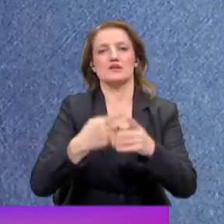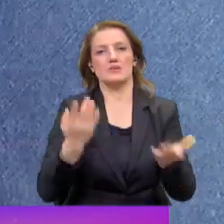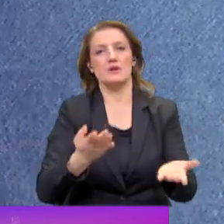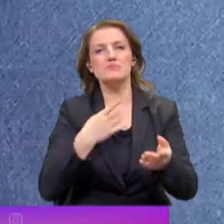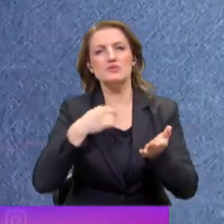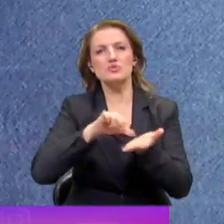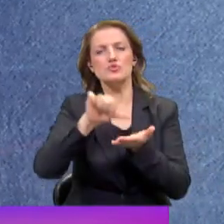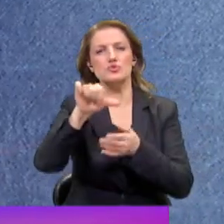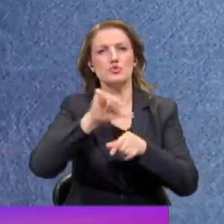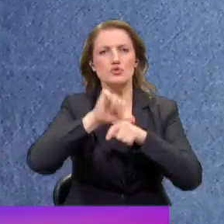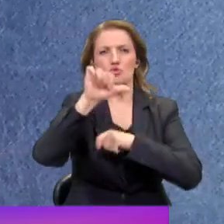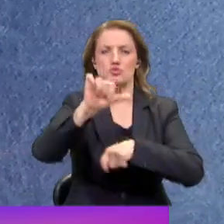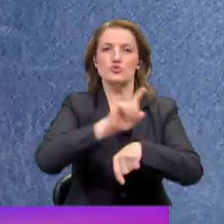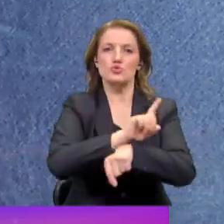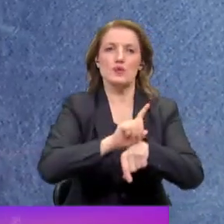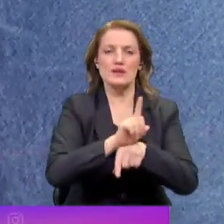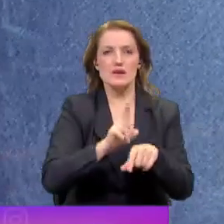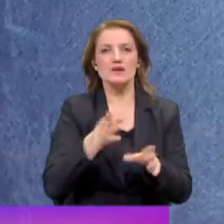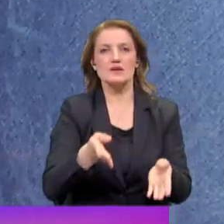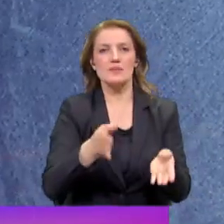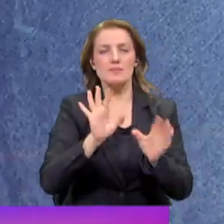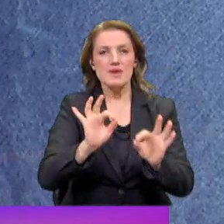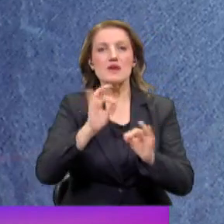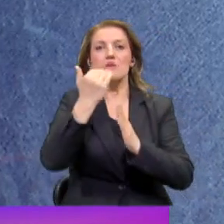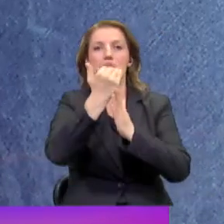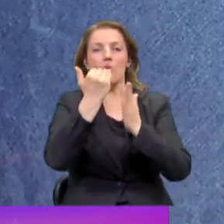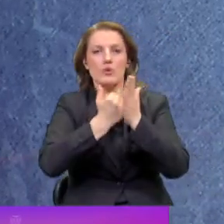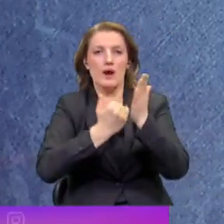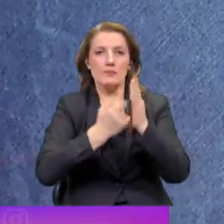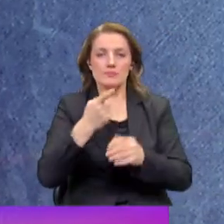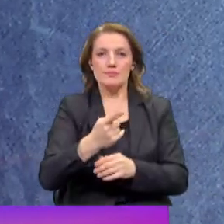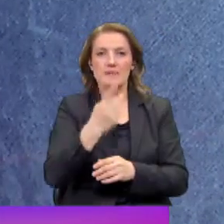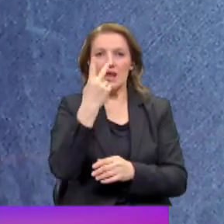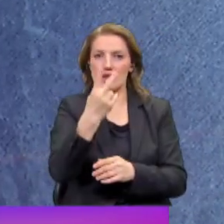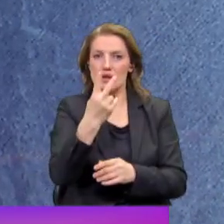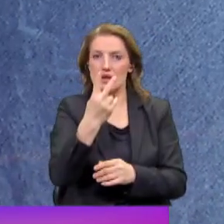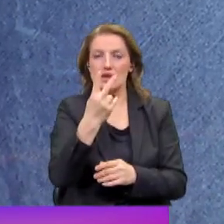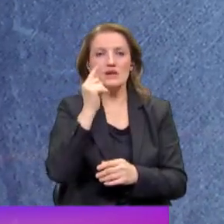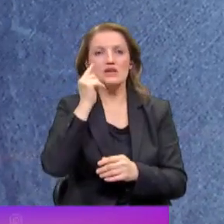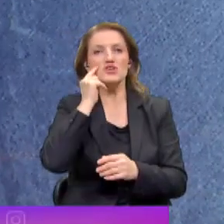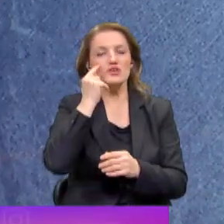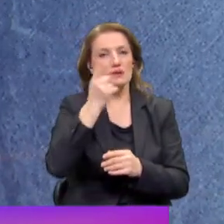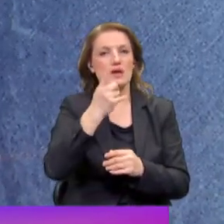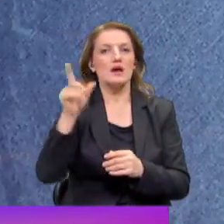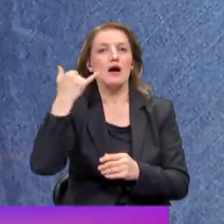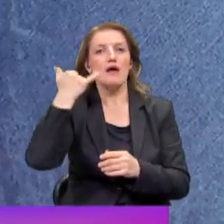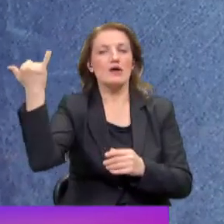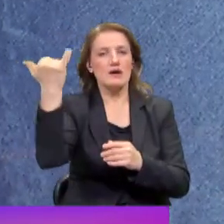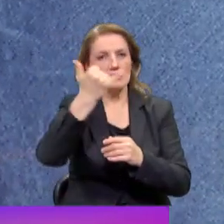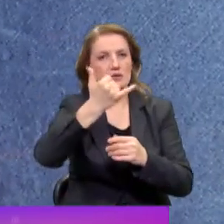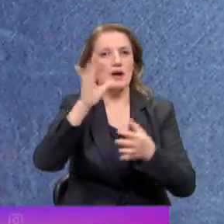Ama biz çok uzun süredir bunu görmüyoruz ve çok uzun süredir bir programda iki ismin cevap hakkını kullanmak için